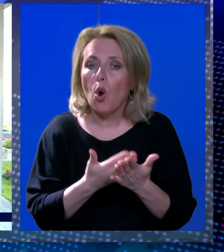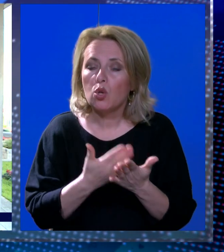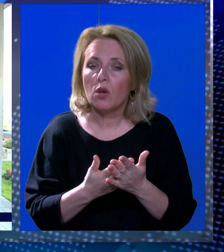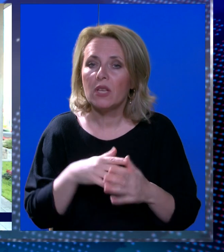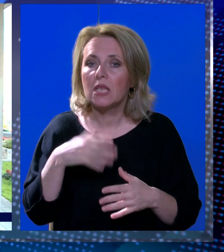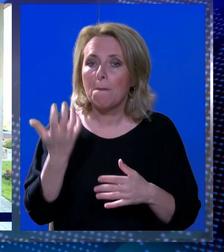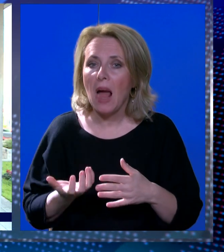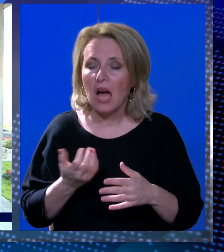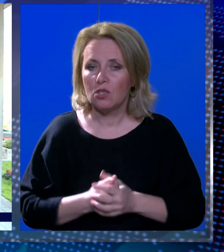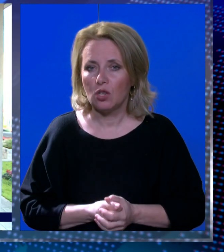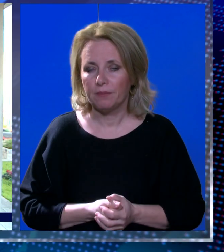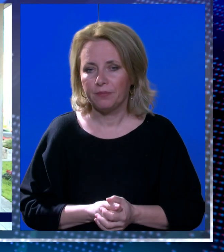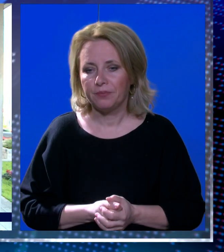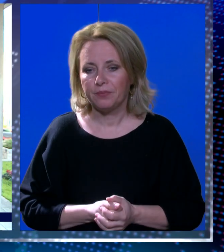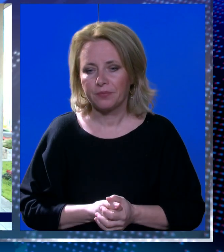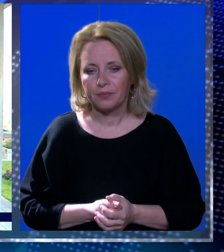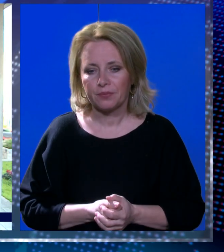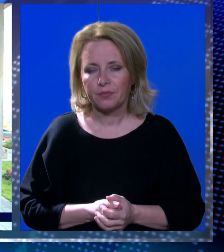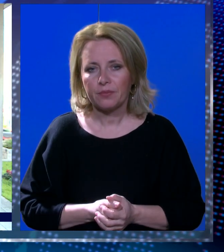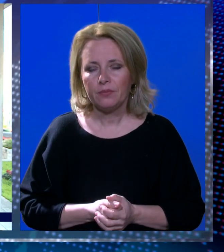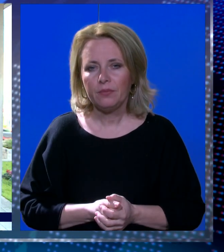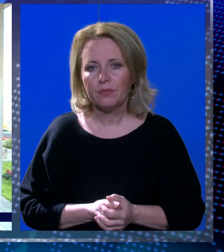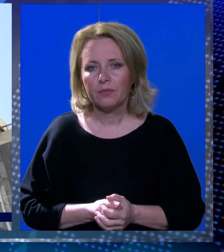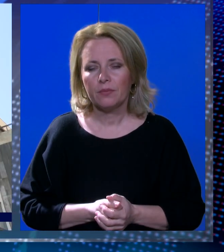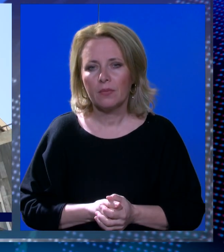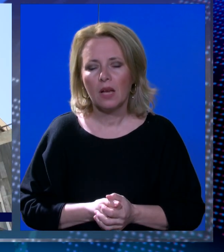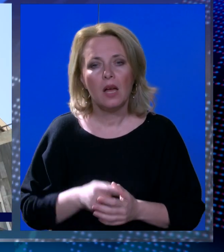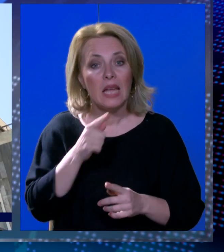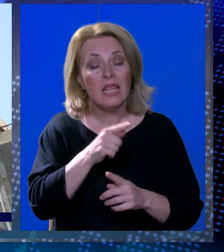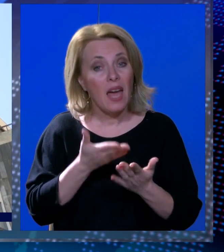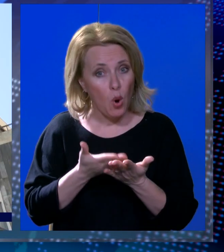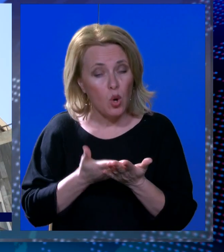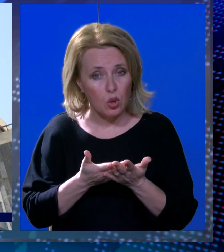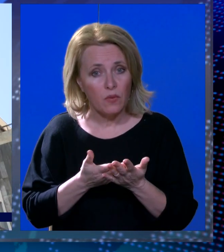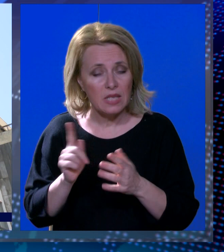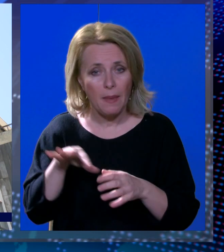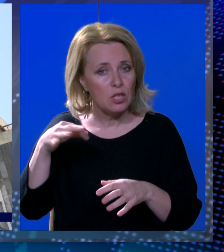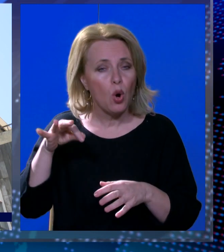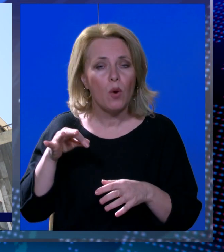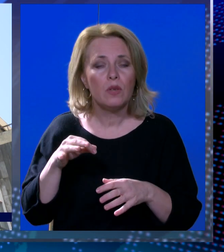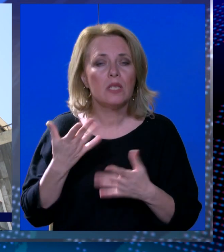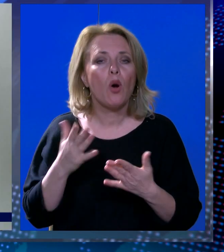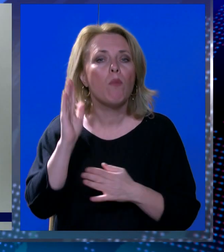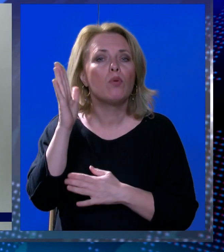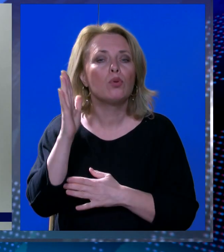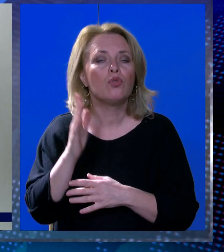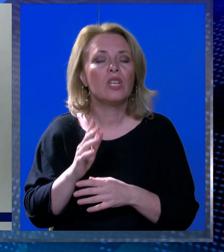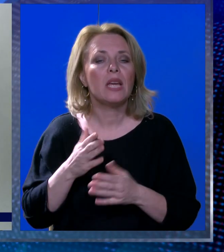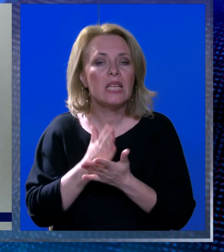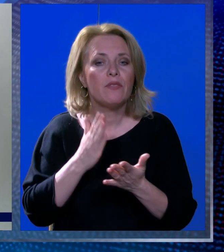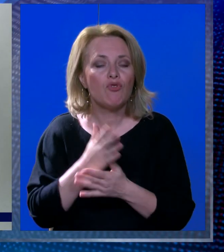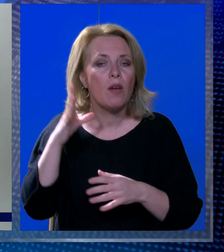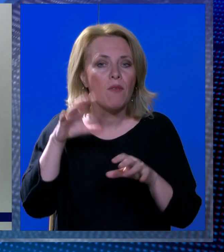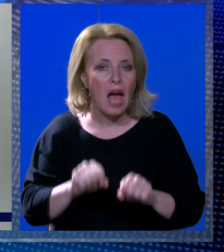za određivanje plaće sudaca. Upravo ta osnovica neće ovisiti o bilo kojoj budućoj